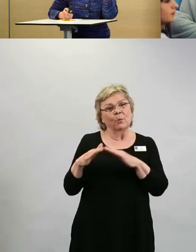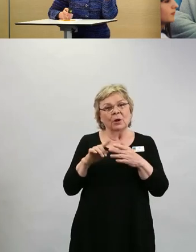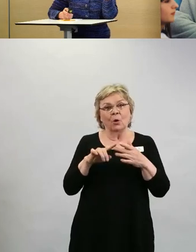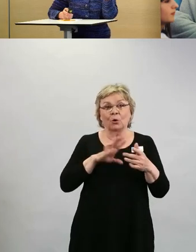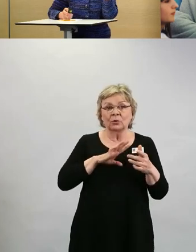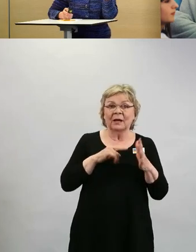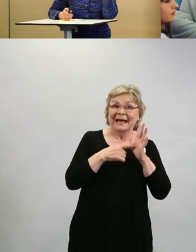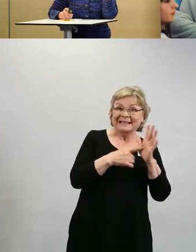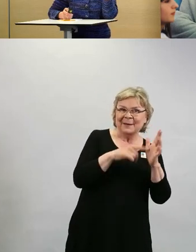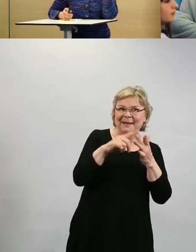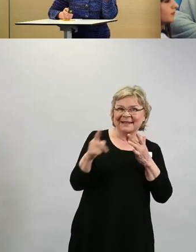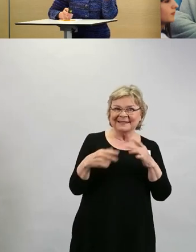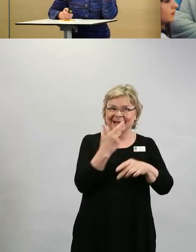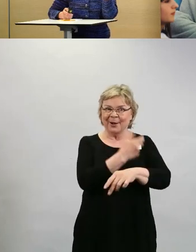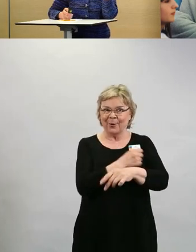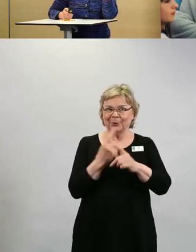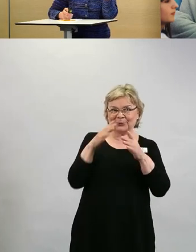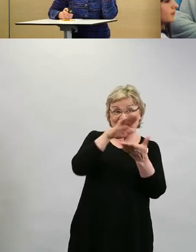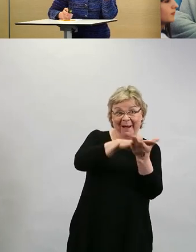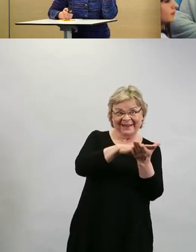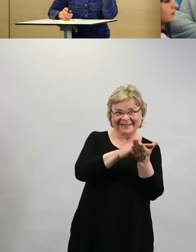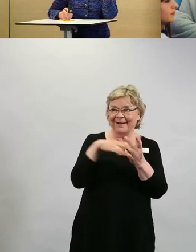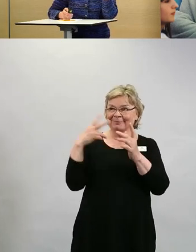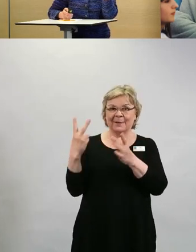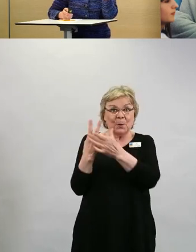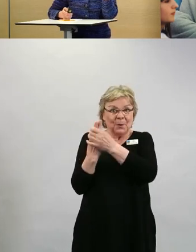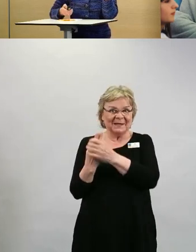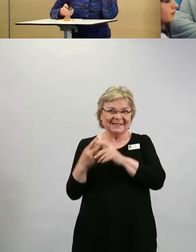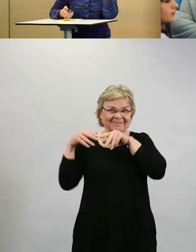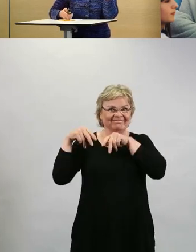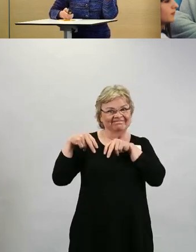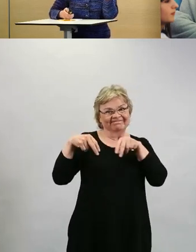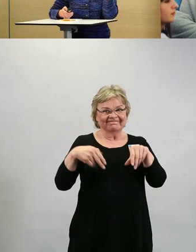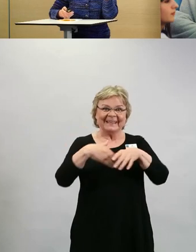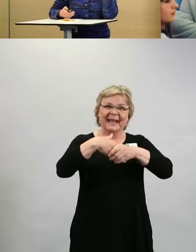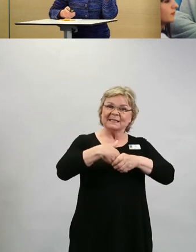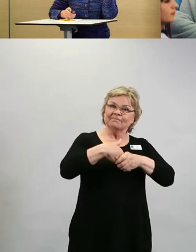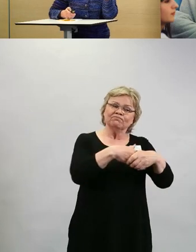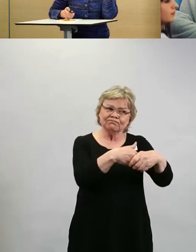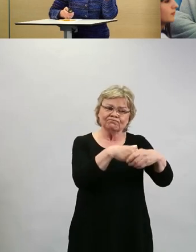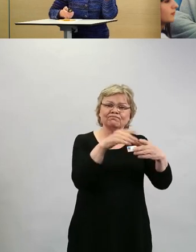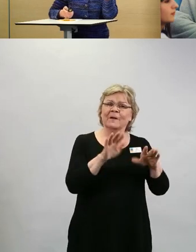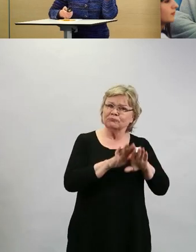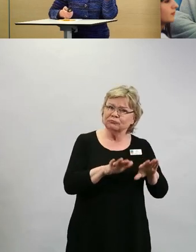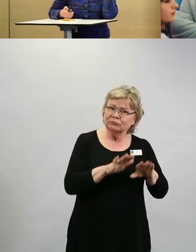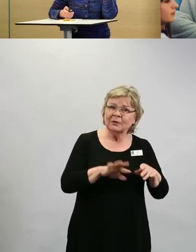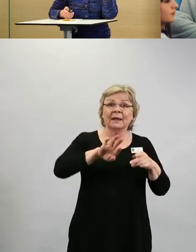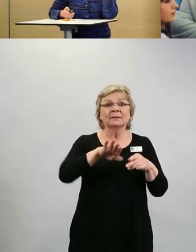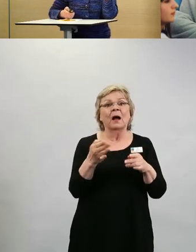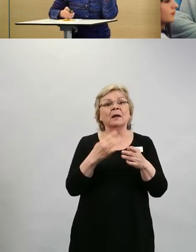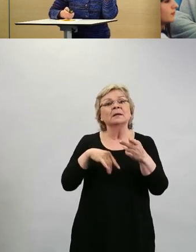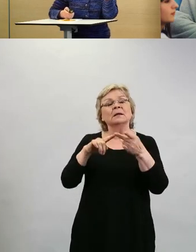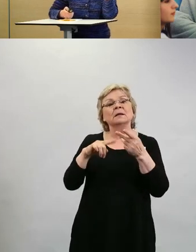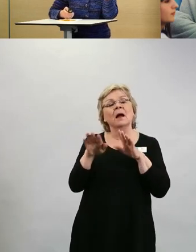rokotuspaikkaan oma kaveri, joka pitää kädestä kiinni ja pahimmassa tapauksessa voi ajatella, että antaa rauhoittavan